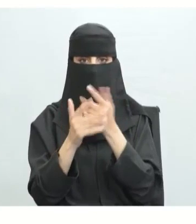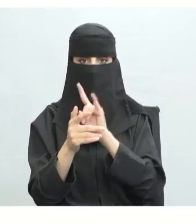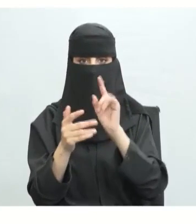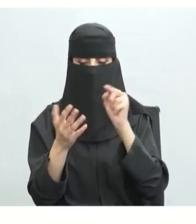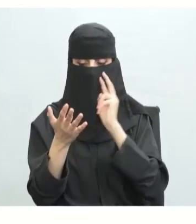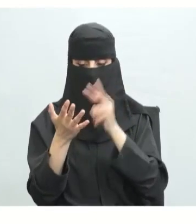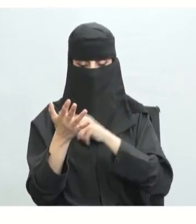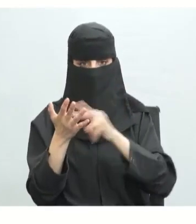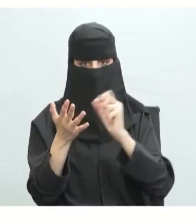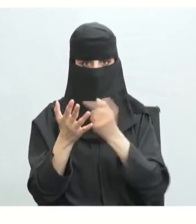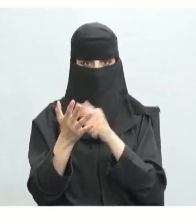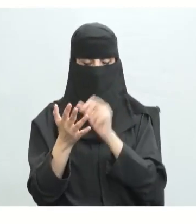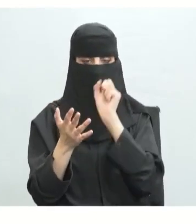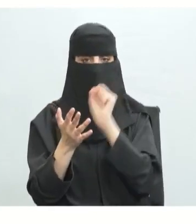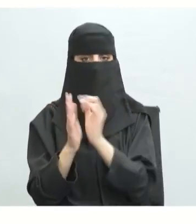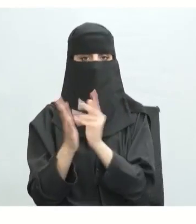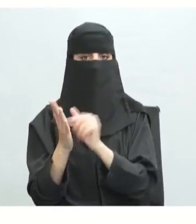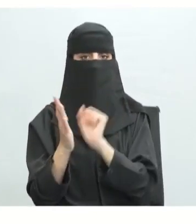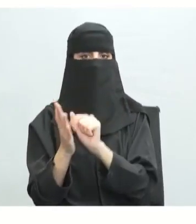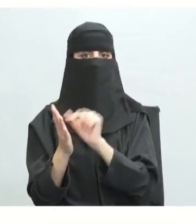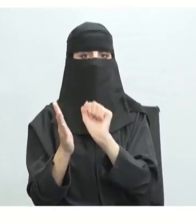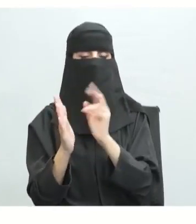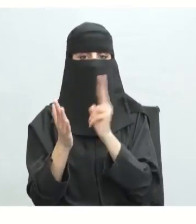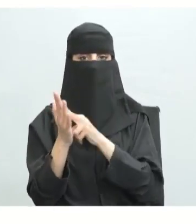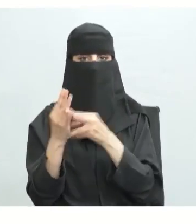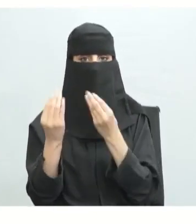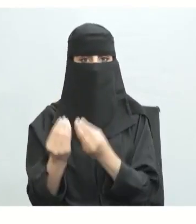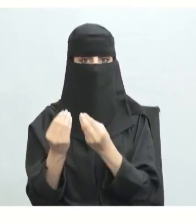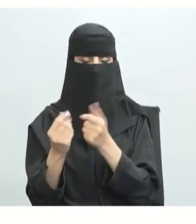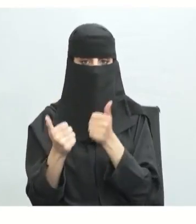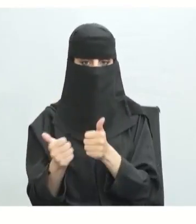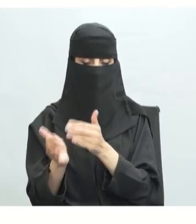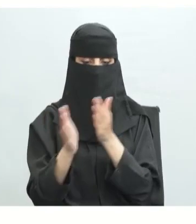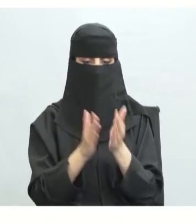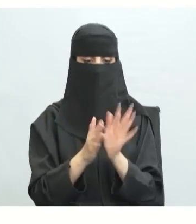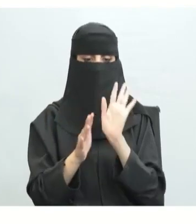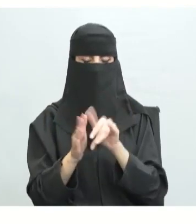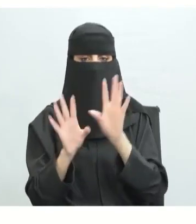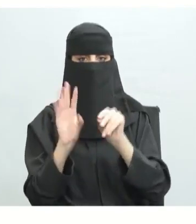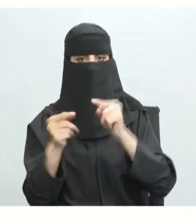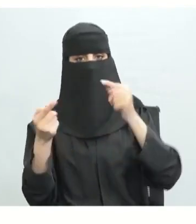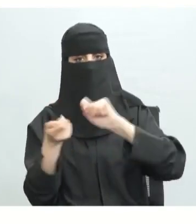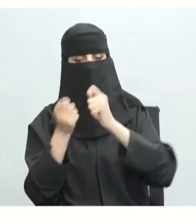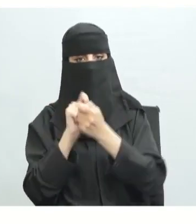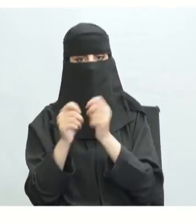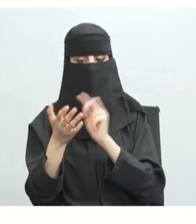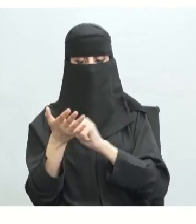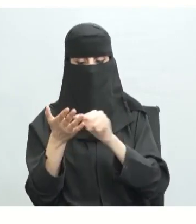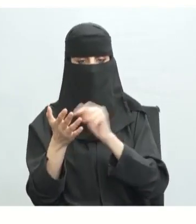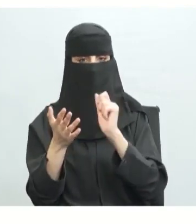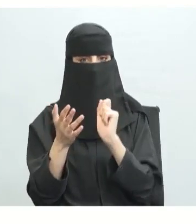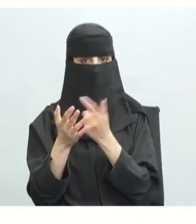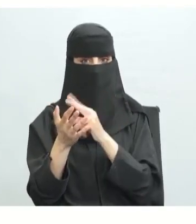بسرعة بطيئة في المكان الذي يتطلب قراءة سريعة وهناك عدد من حالات القرائية تطلب سرعة فائقة في القراءة منها قراءة تمشيطية